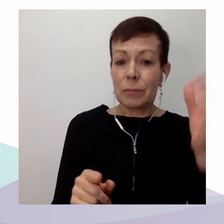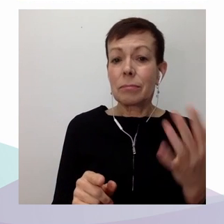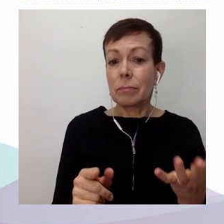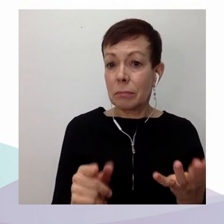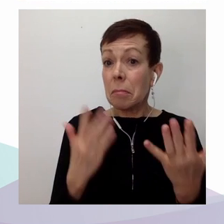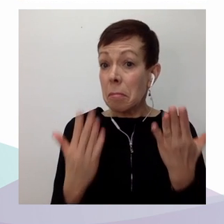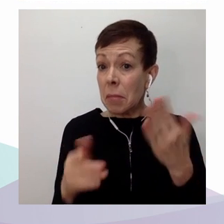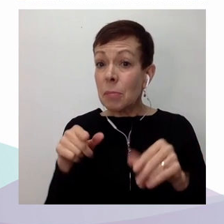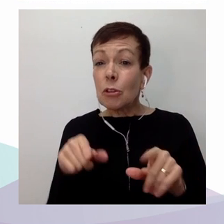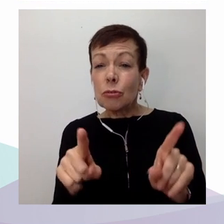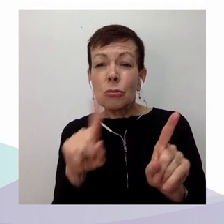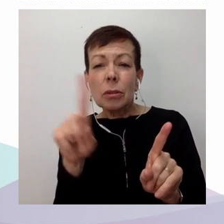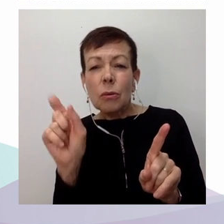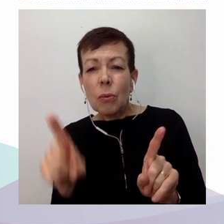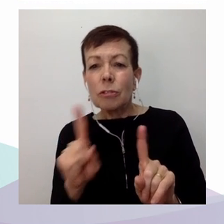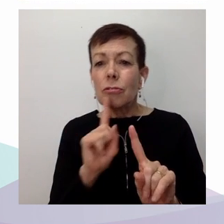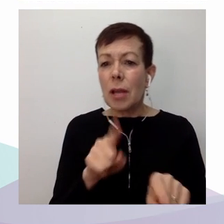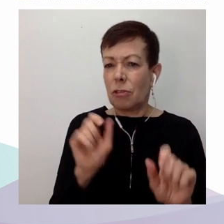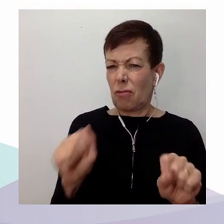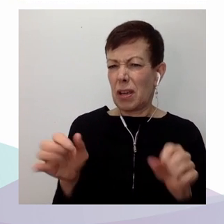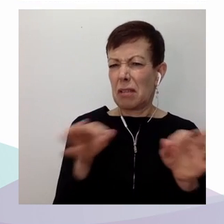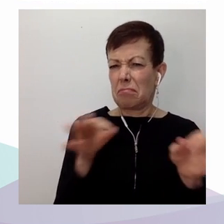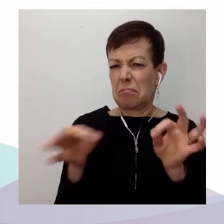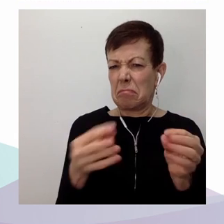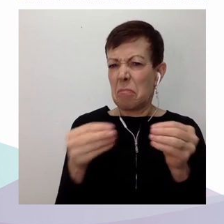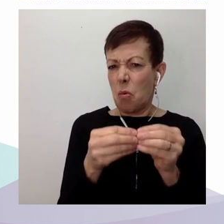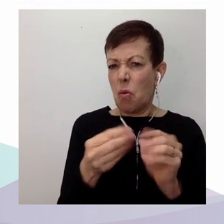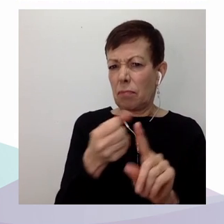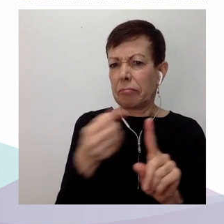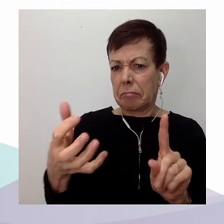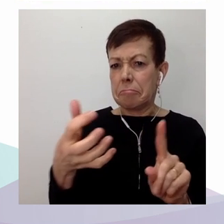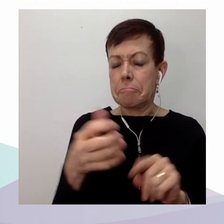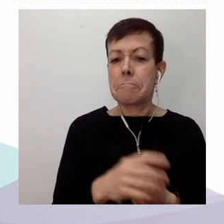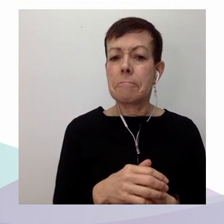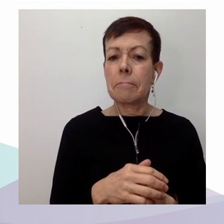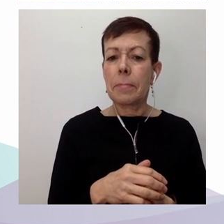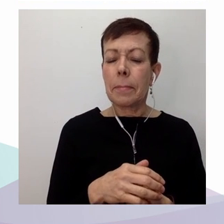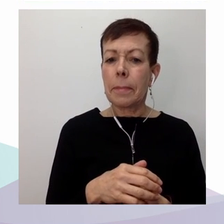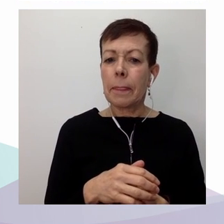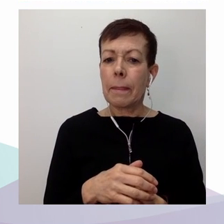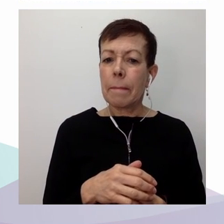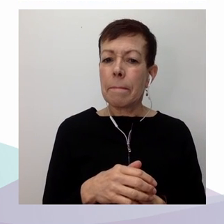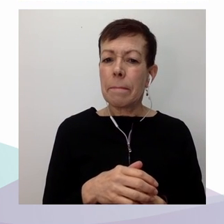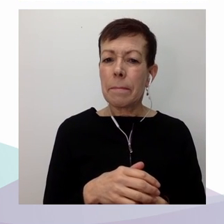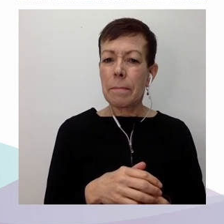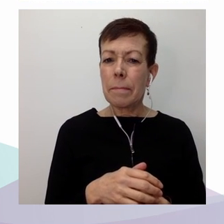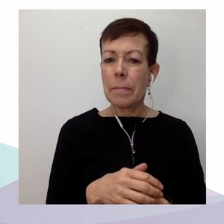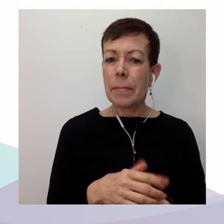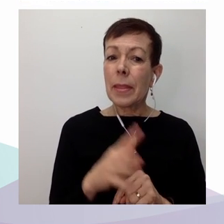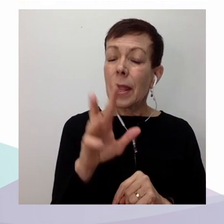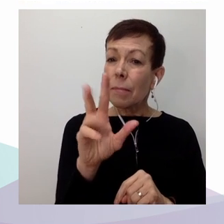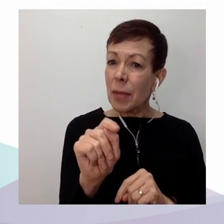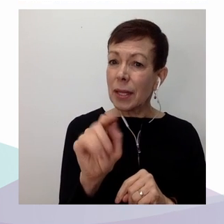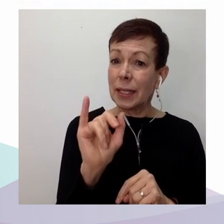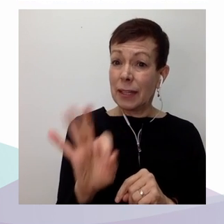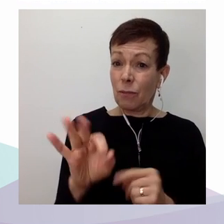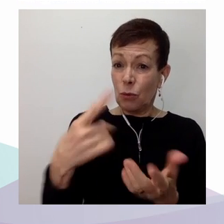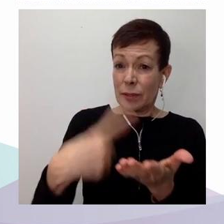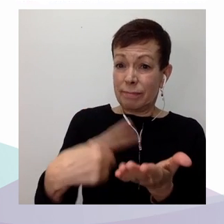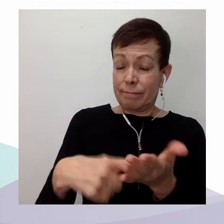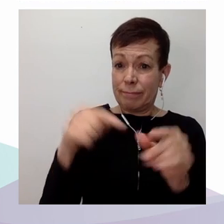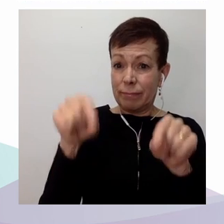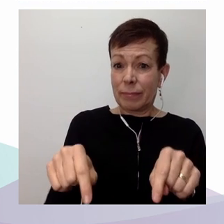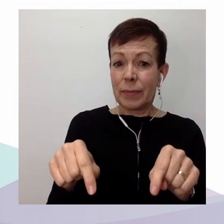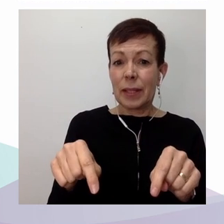constat que les violations des droits, les atteintes au droit s'inscrivent dans une relation entre l'État et la personne. C'est ici que l